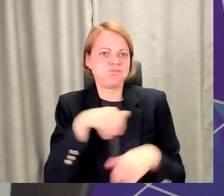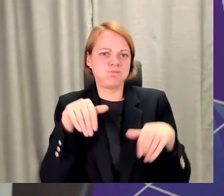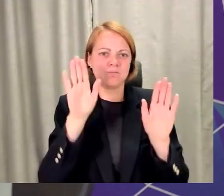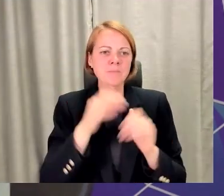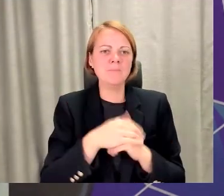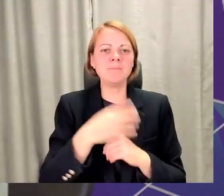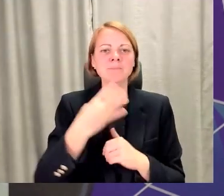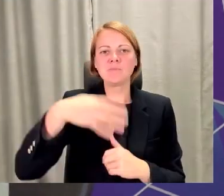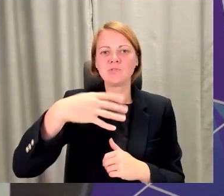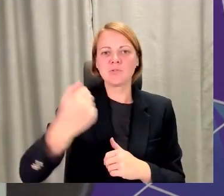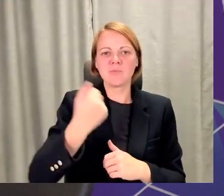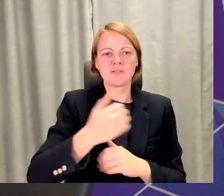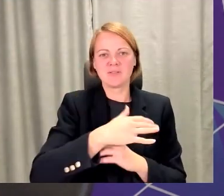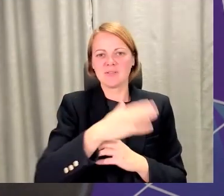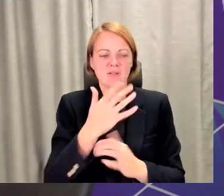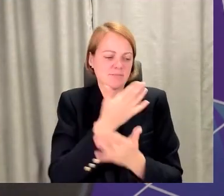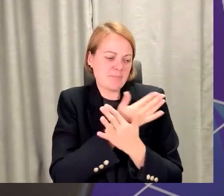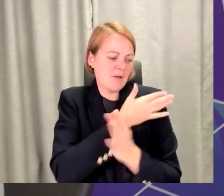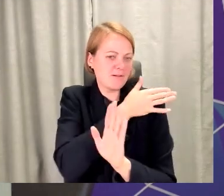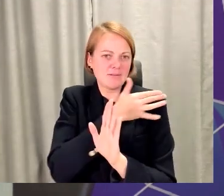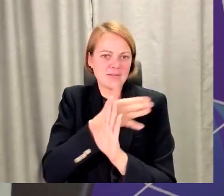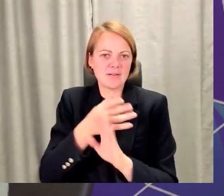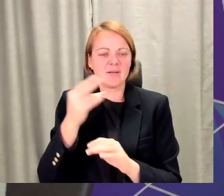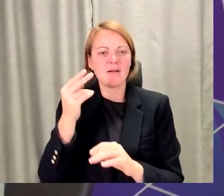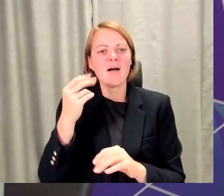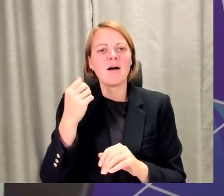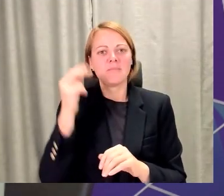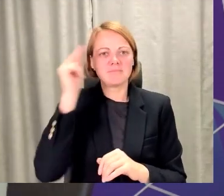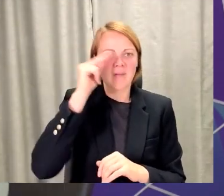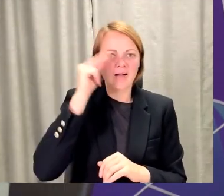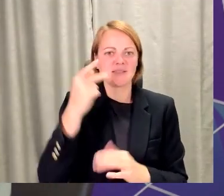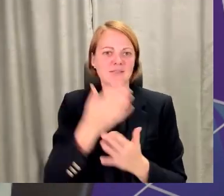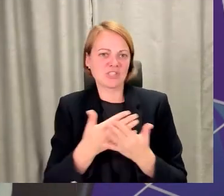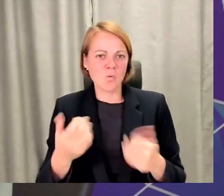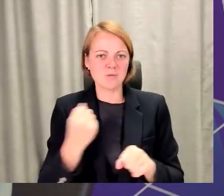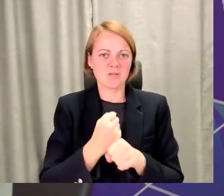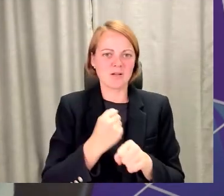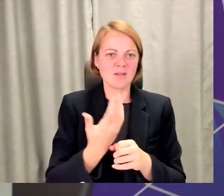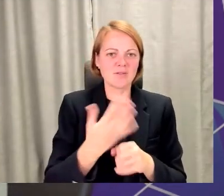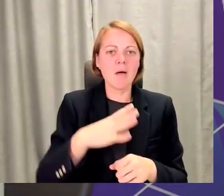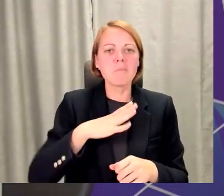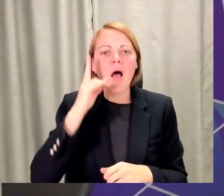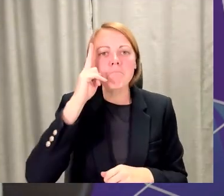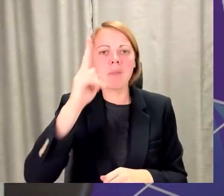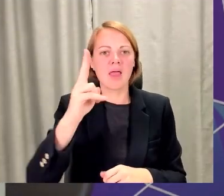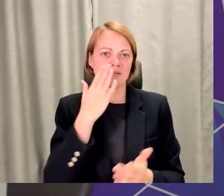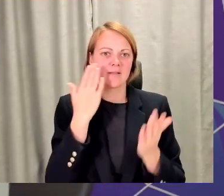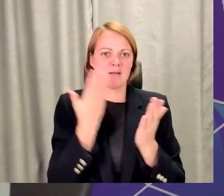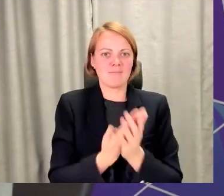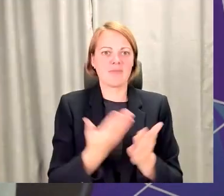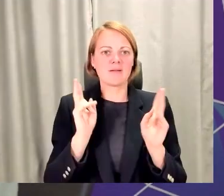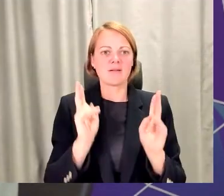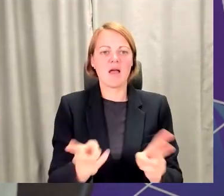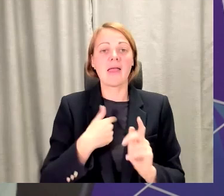mācījies visu kaut ko un strādājis, bet kā apliecināt, es protu. Un es varu izvēlēties arī tādu piedāvājumu, ka es